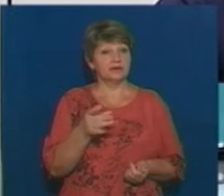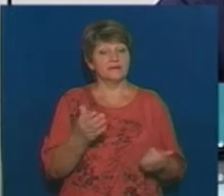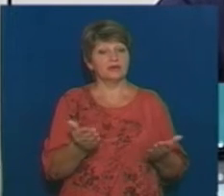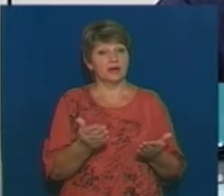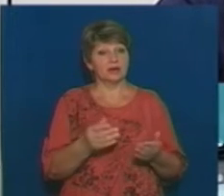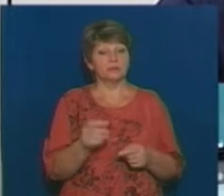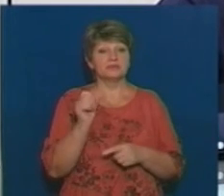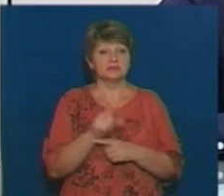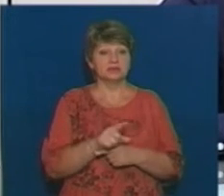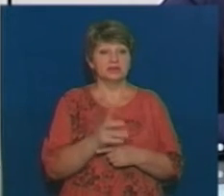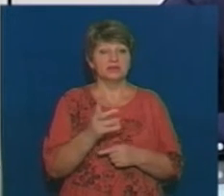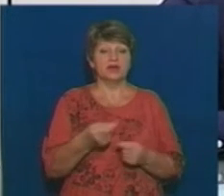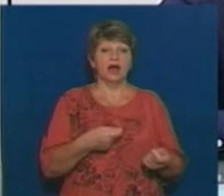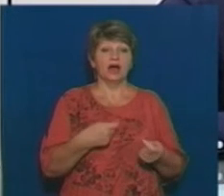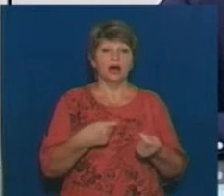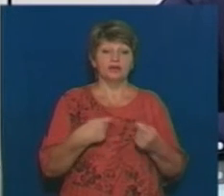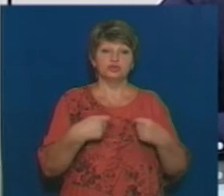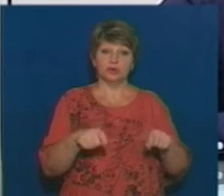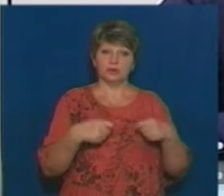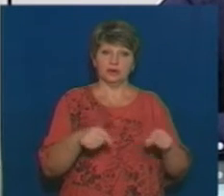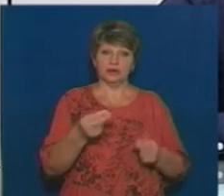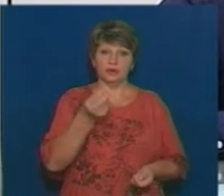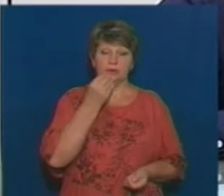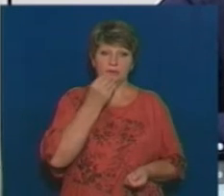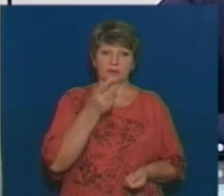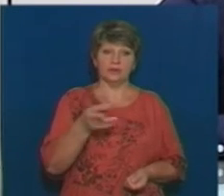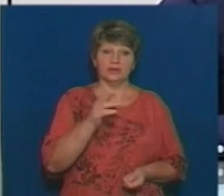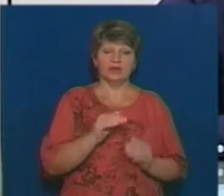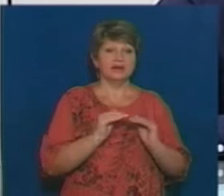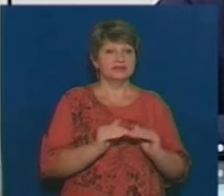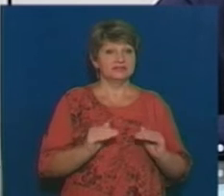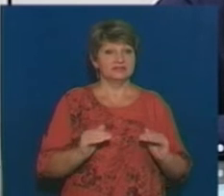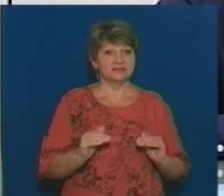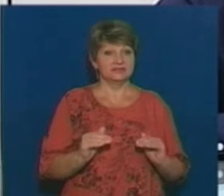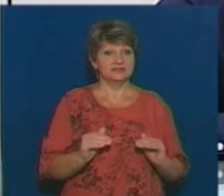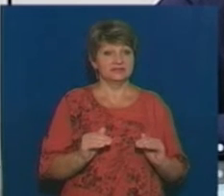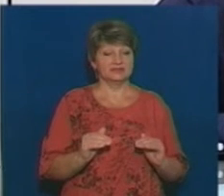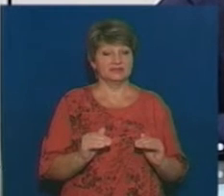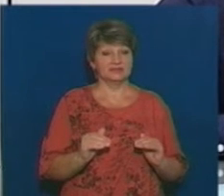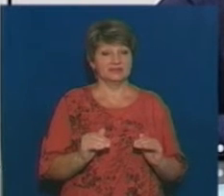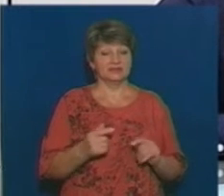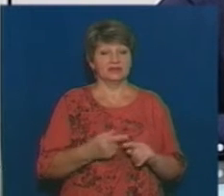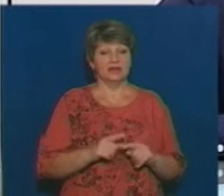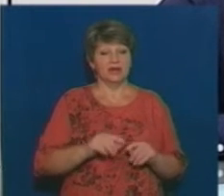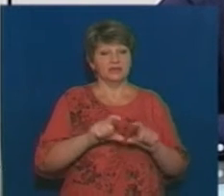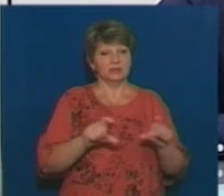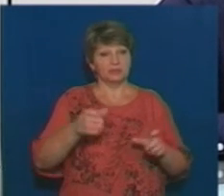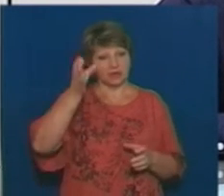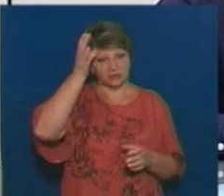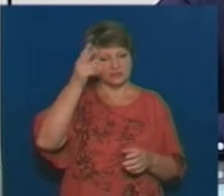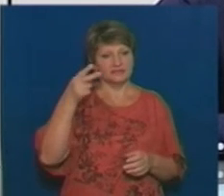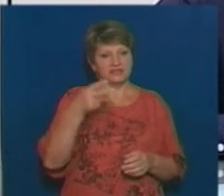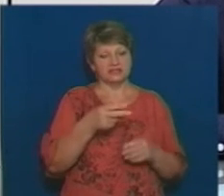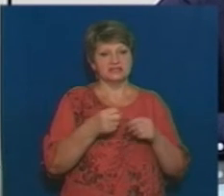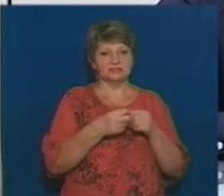зазначається, що на торгах на харчування для дошкільних навчальних закладів Департамент освіти у 2017